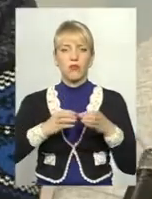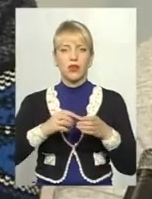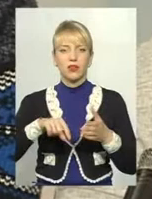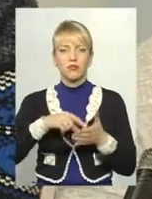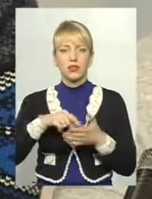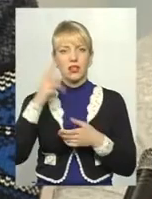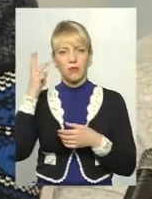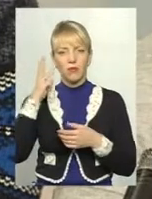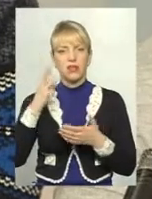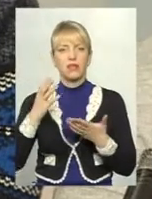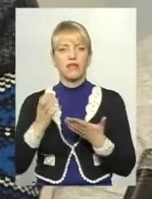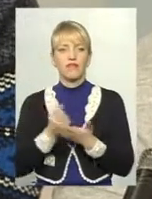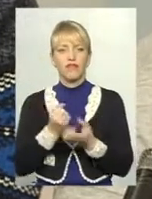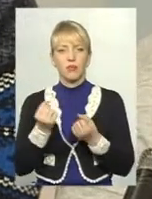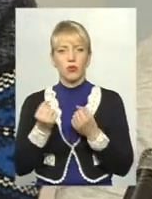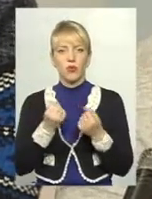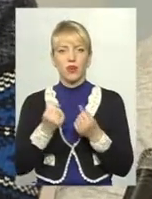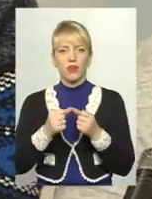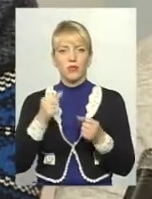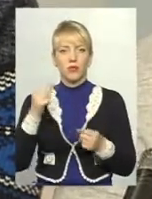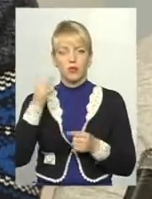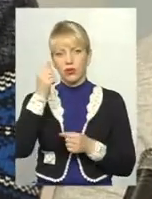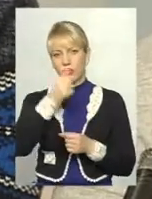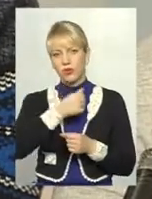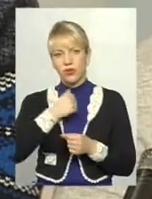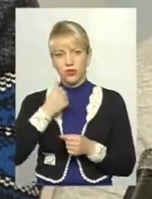минулому році, перепрошую,